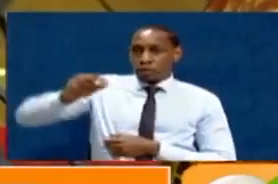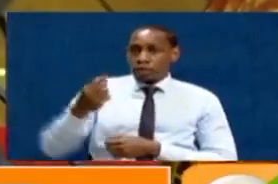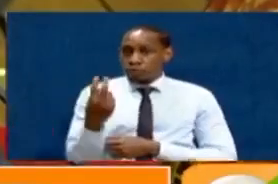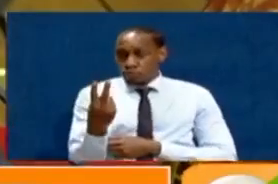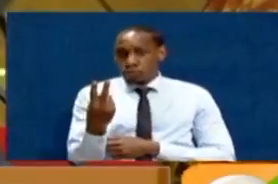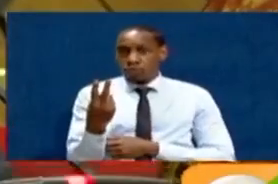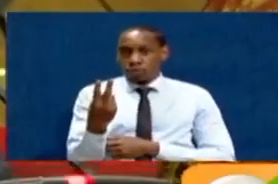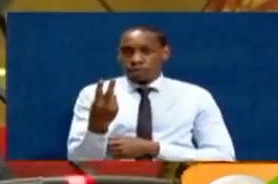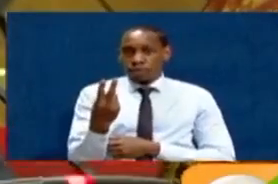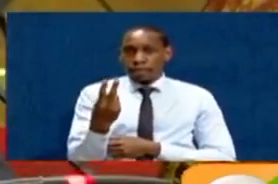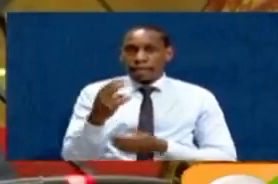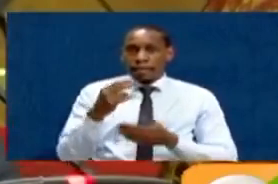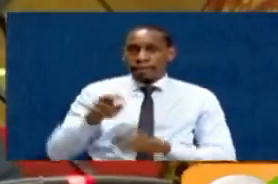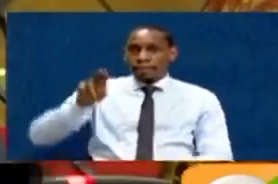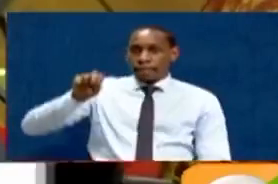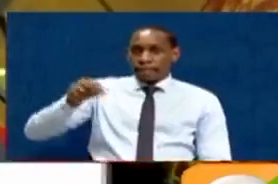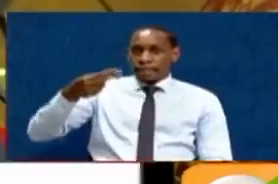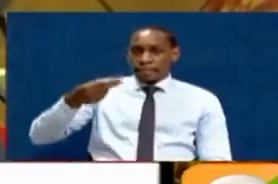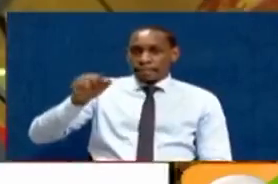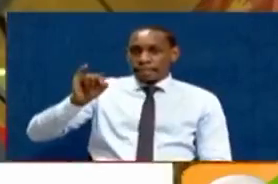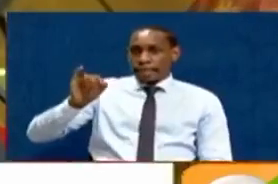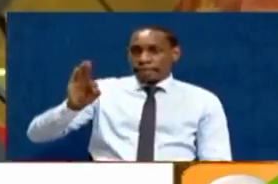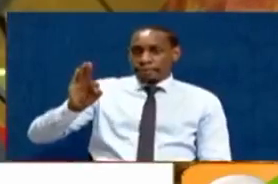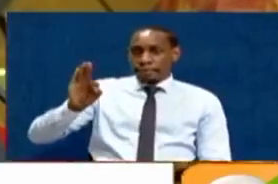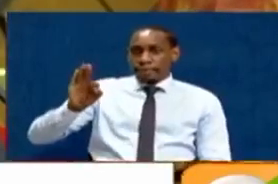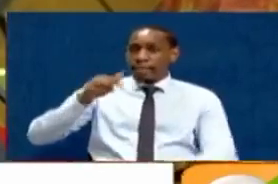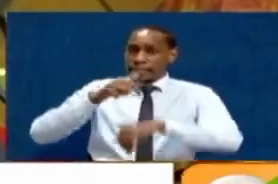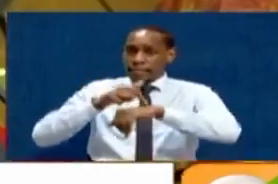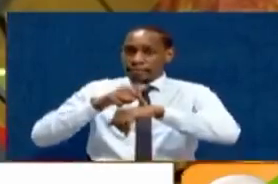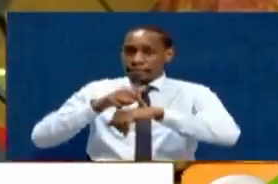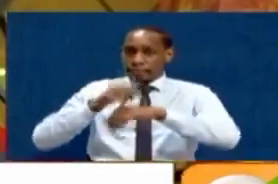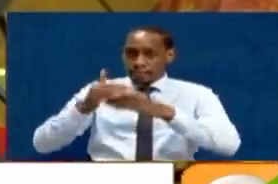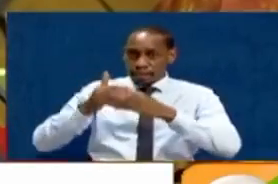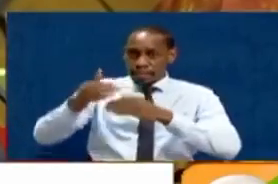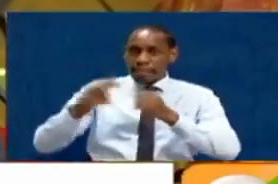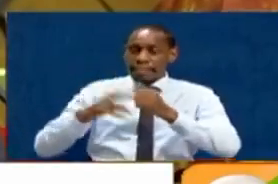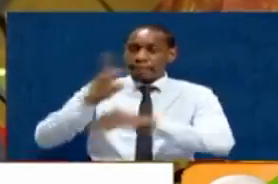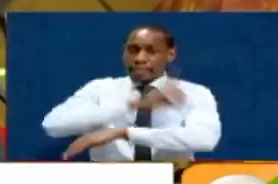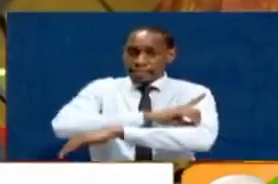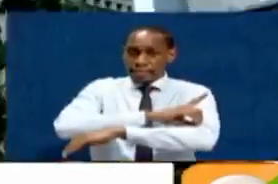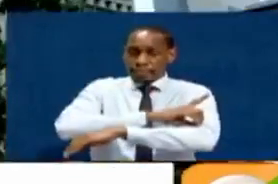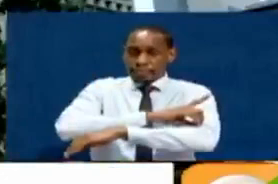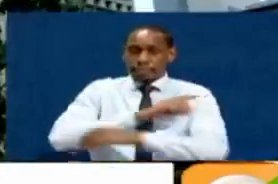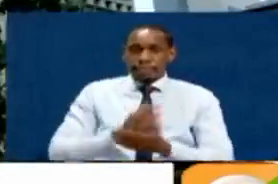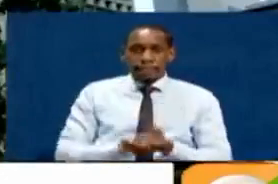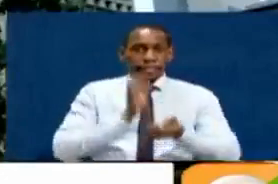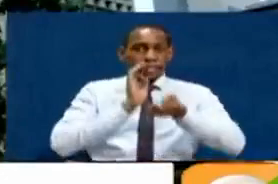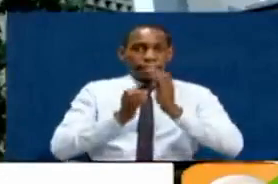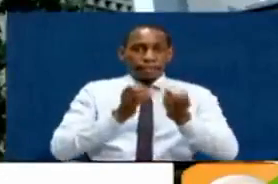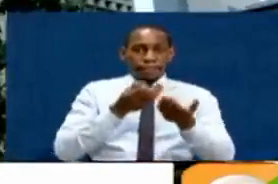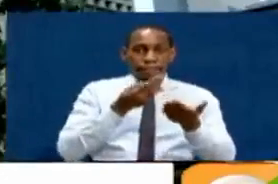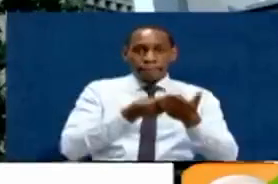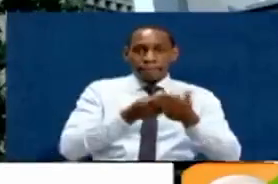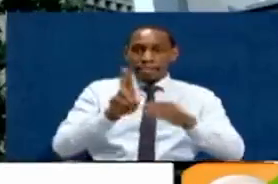to NHRAF within next seven days. Iwapu